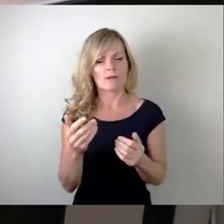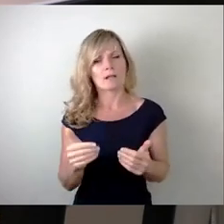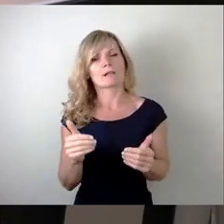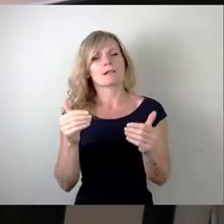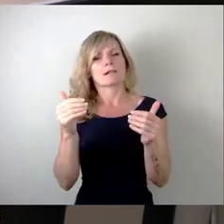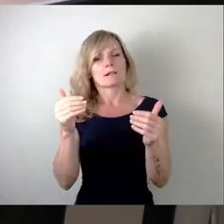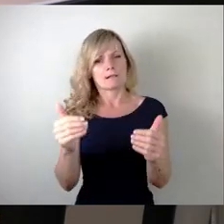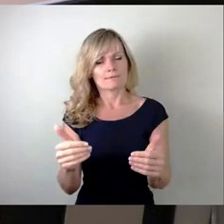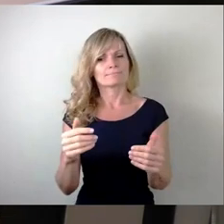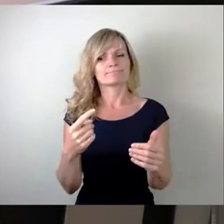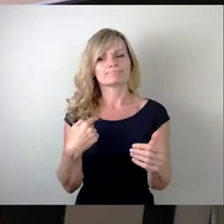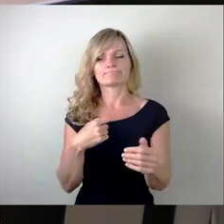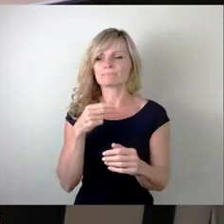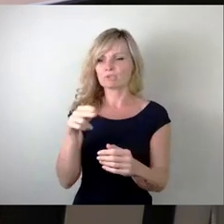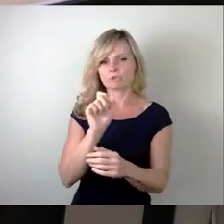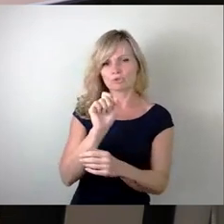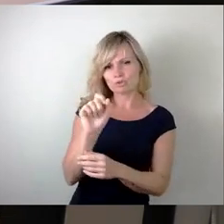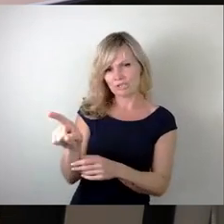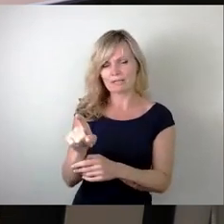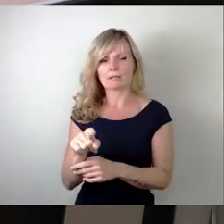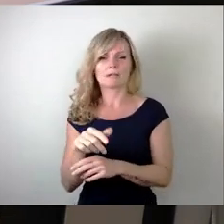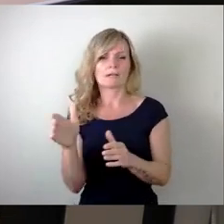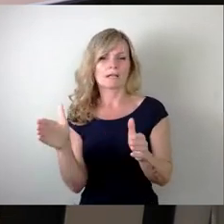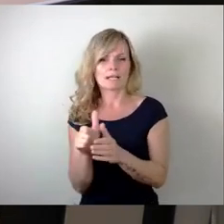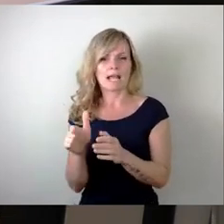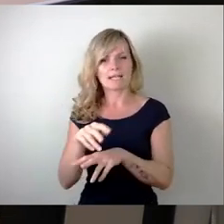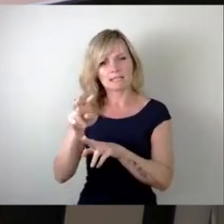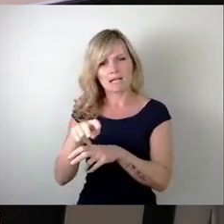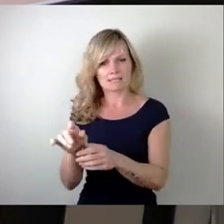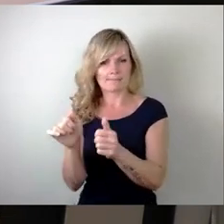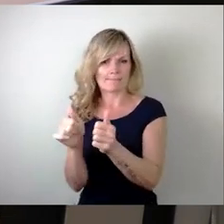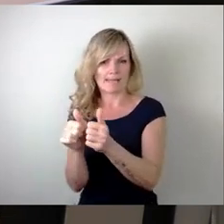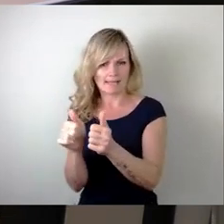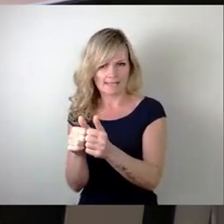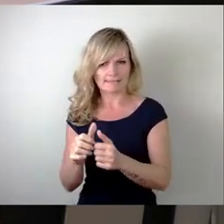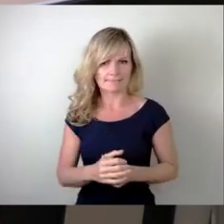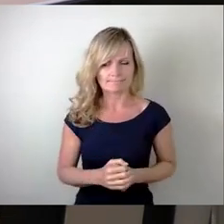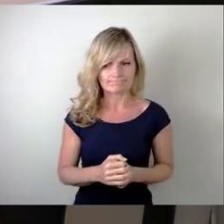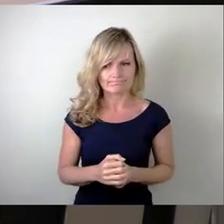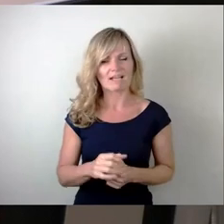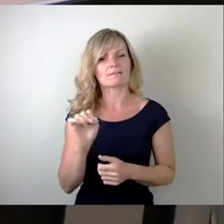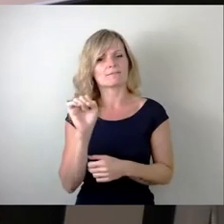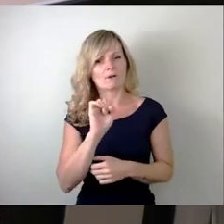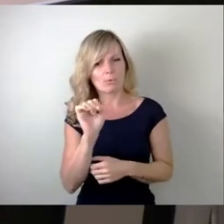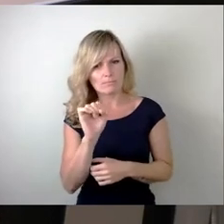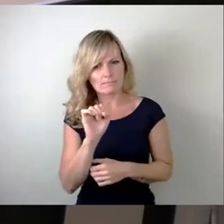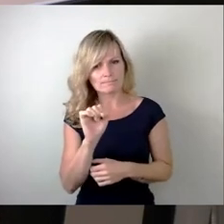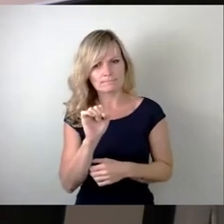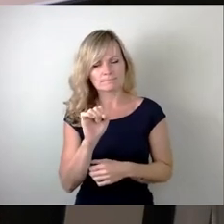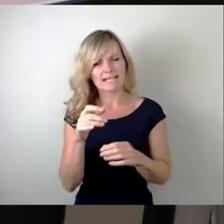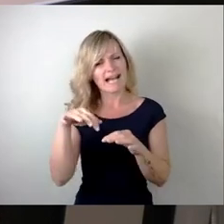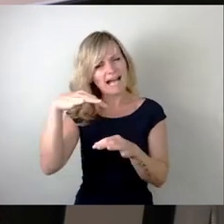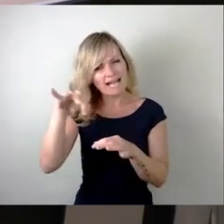zurückgeschickt in den Kleingartenbeirat. Denn hier gab es noch einige Dinge im Einzelnen